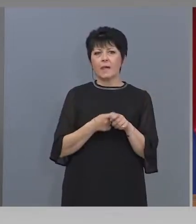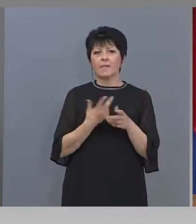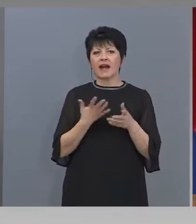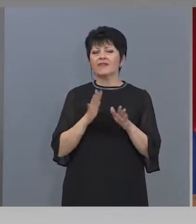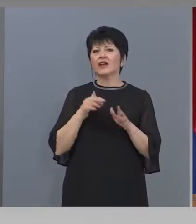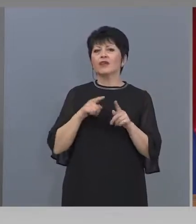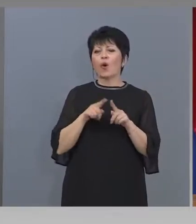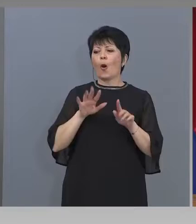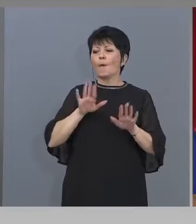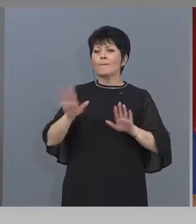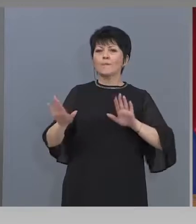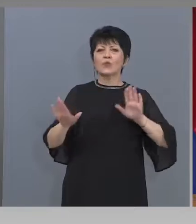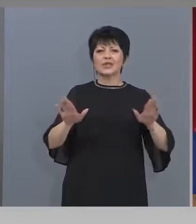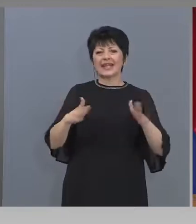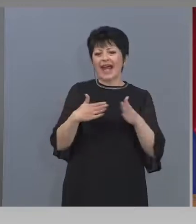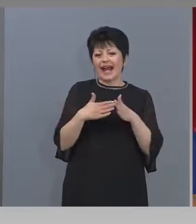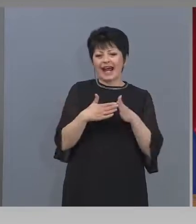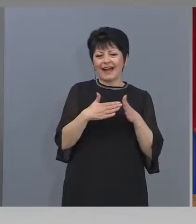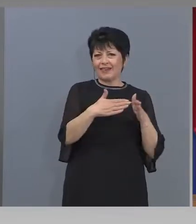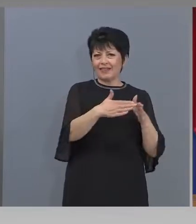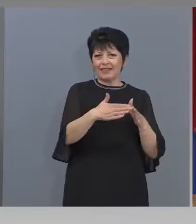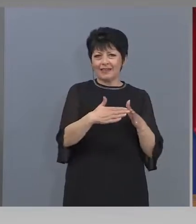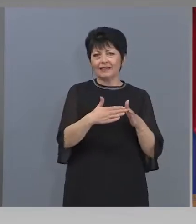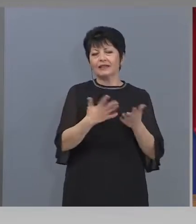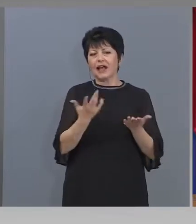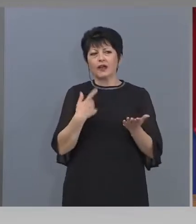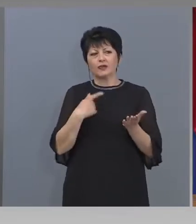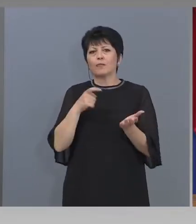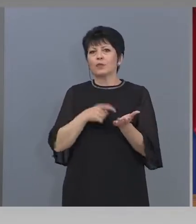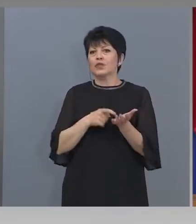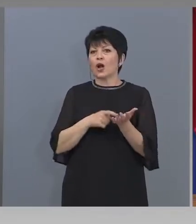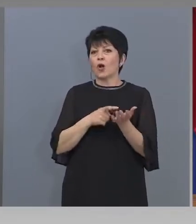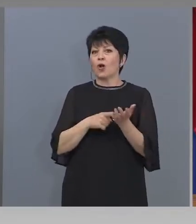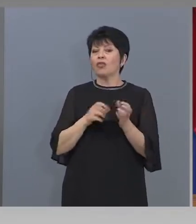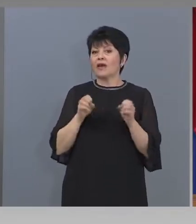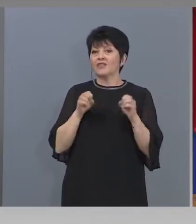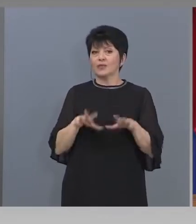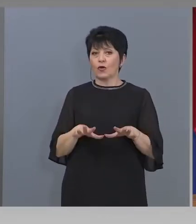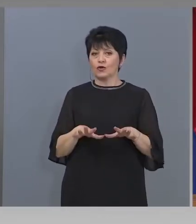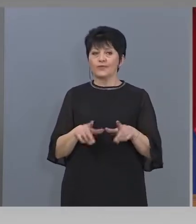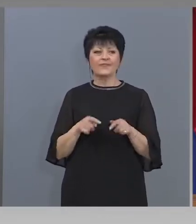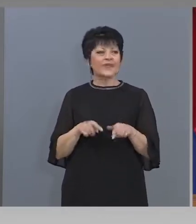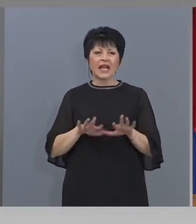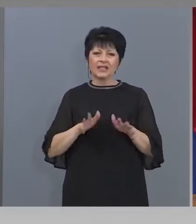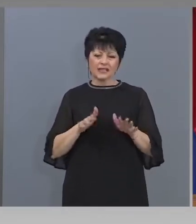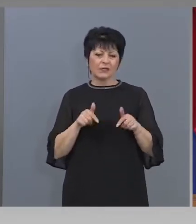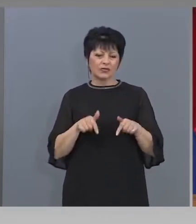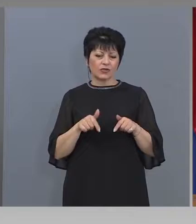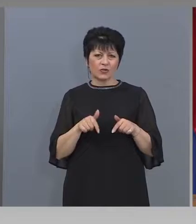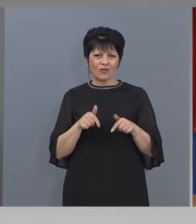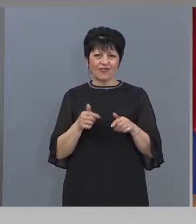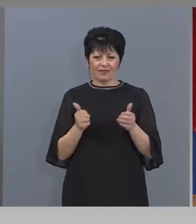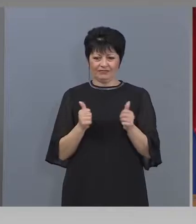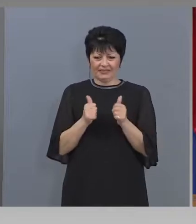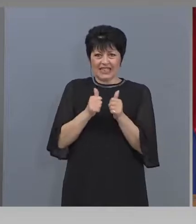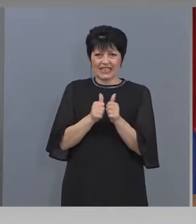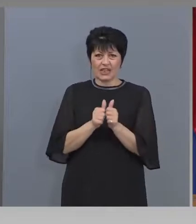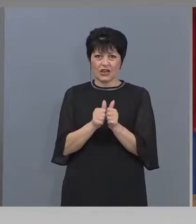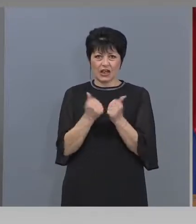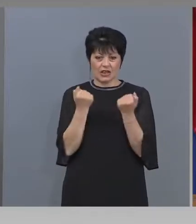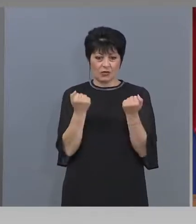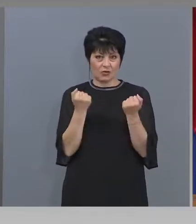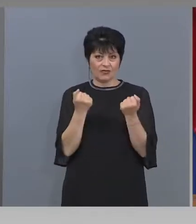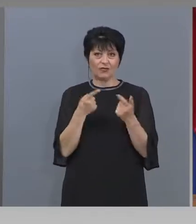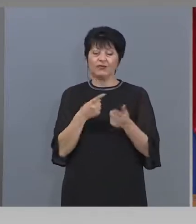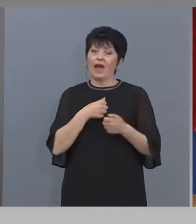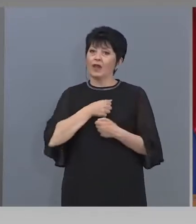музей, музейенкът или както по закона е възможно. Само, че в състоянието на това съжителство това става изключително